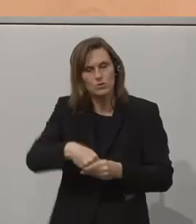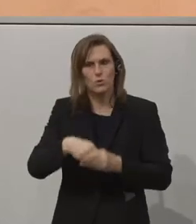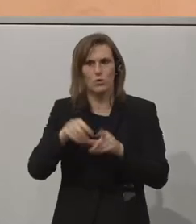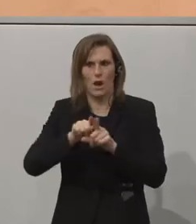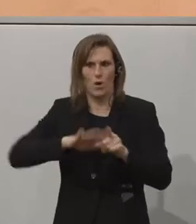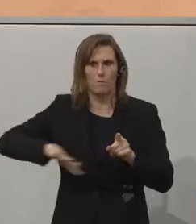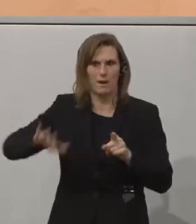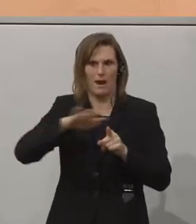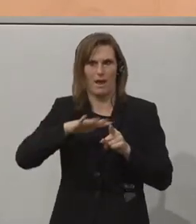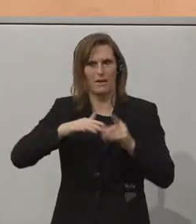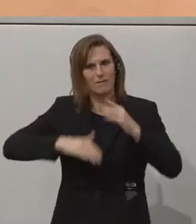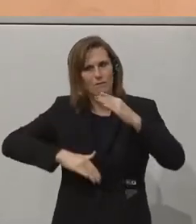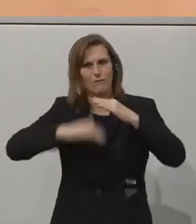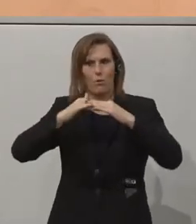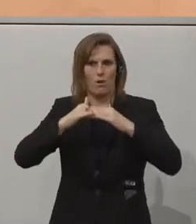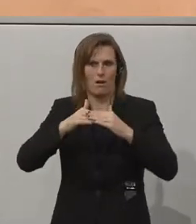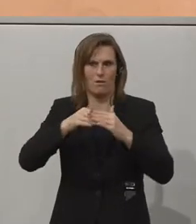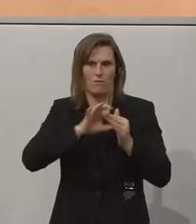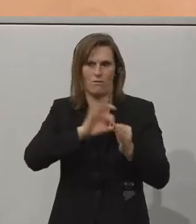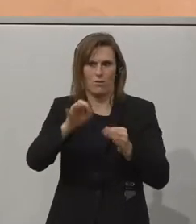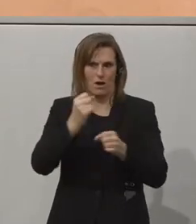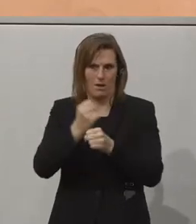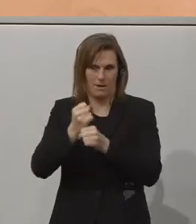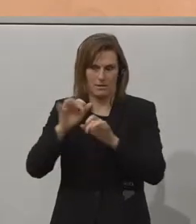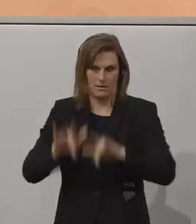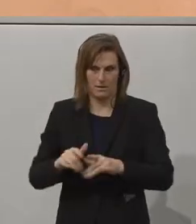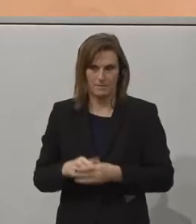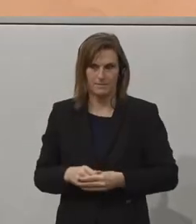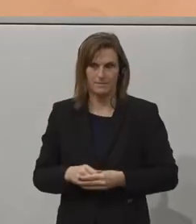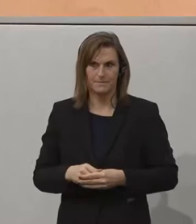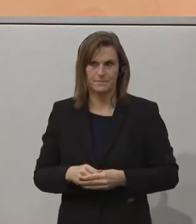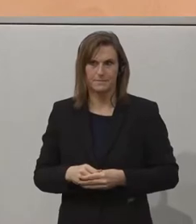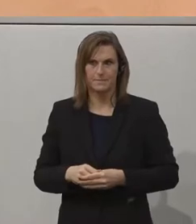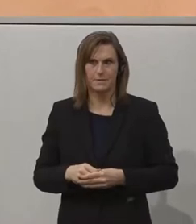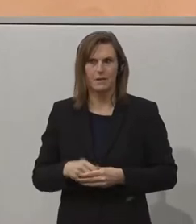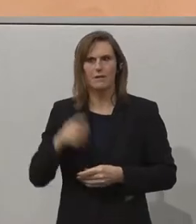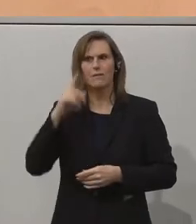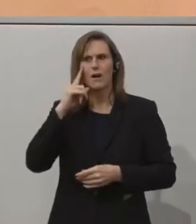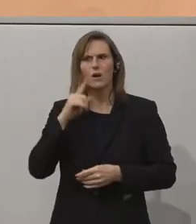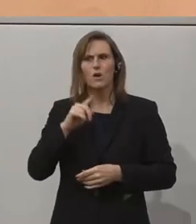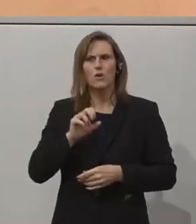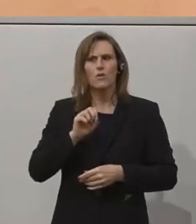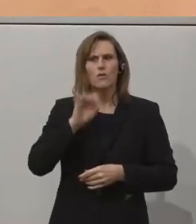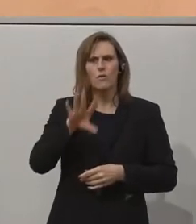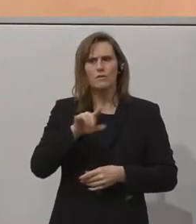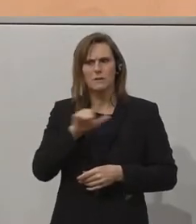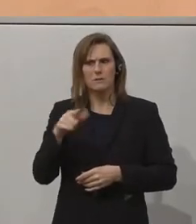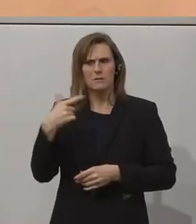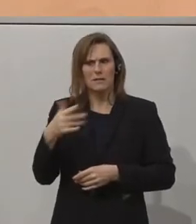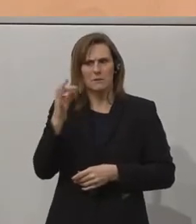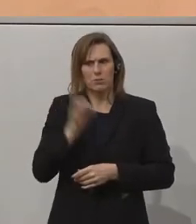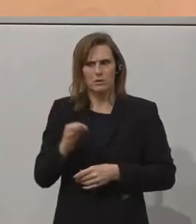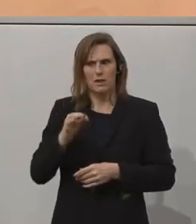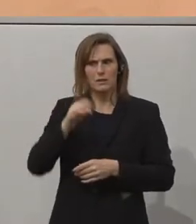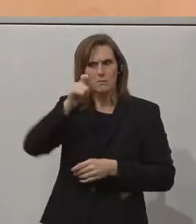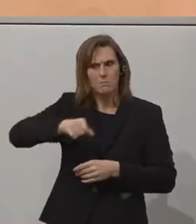ihren Mitarbeitern anzubieten, imstande sind. Wir wissen ganz genau, dass es zwischen 15 und 20 Prozent unserer Bevölkerung in